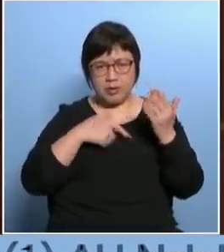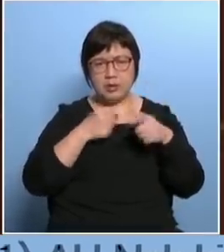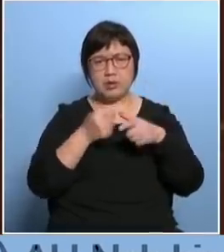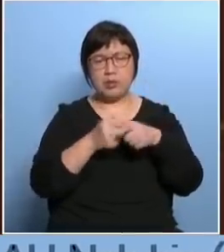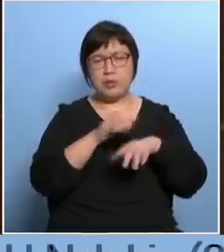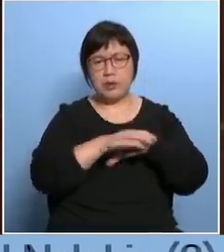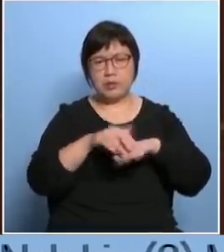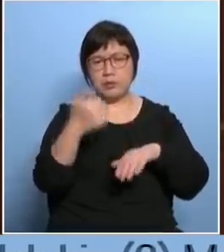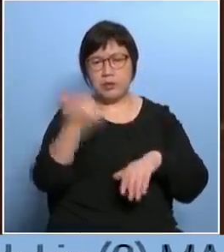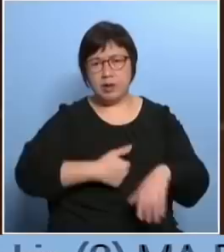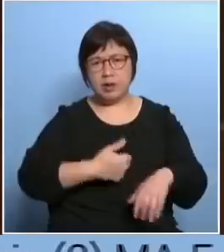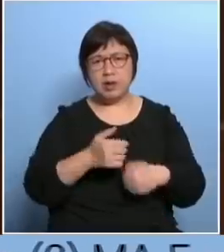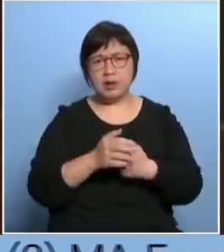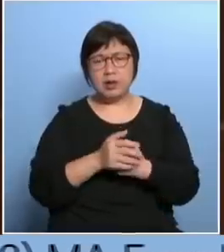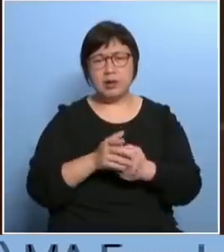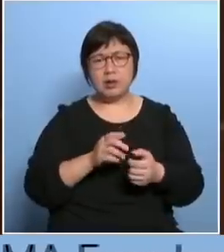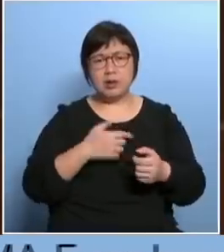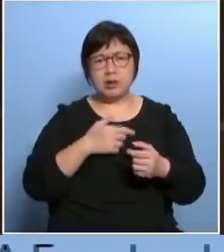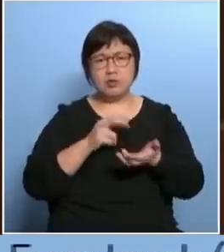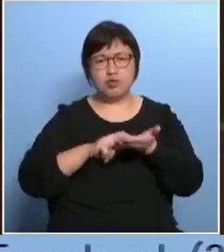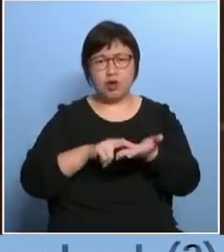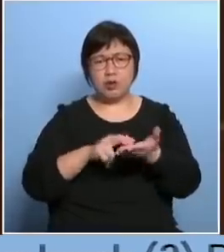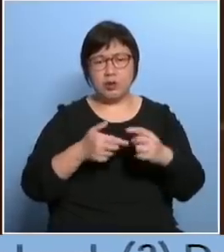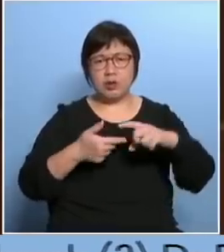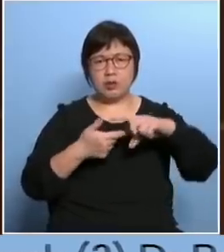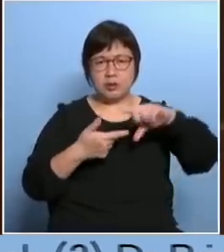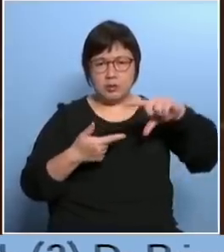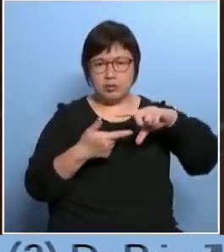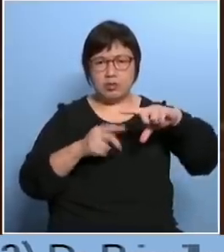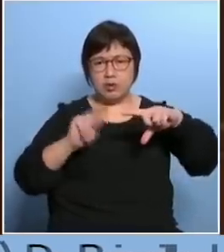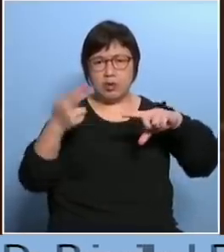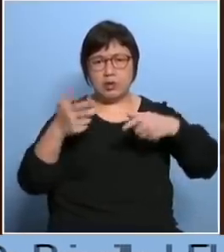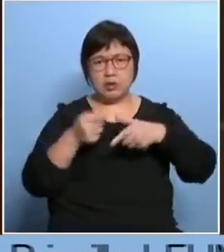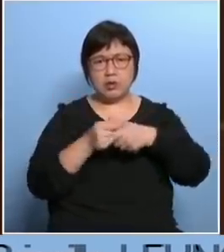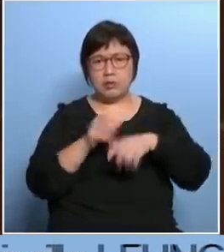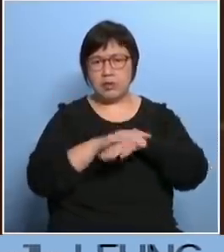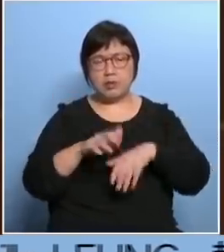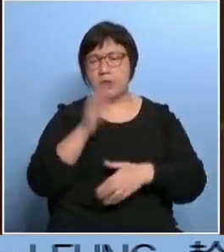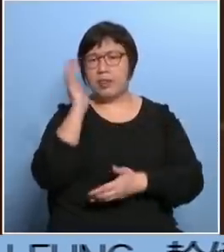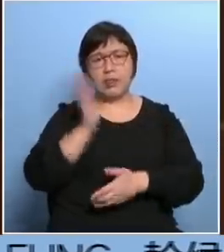平不是就这样改了那个游记单张那个尺寸就叫做公平